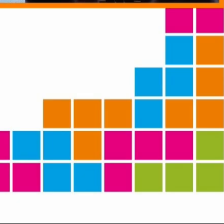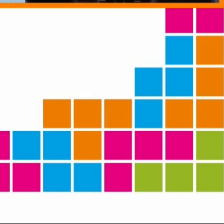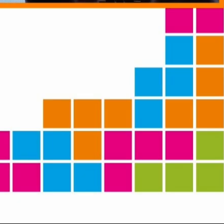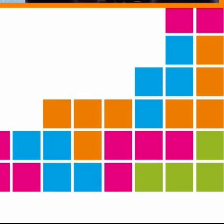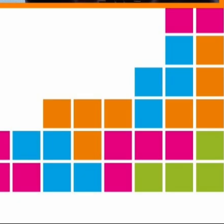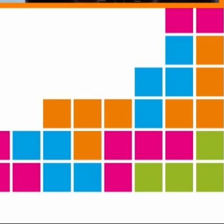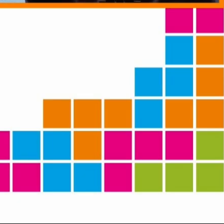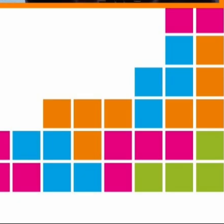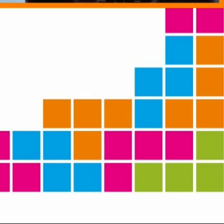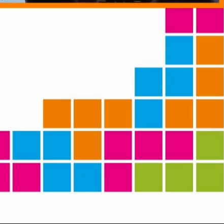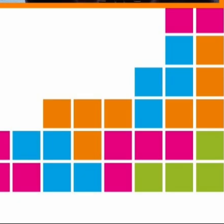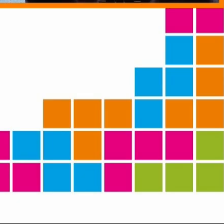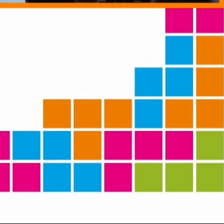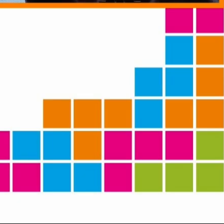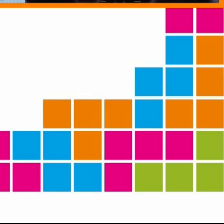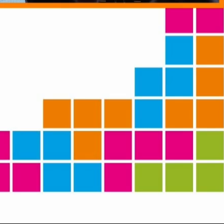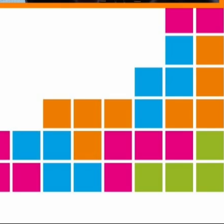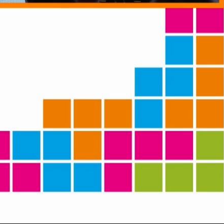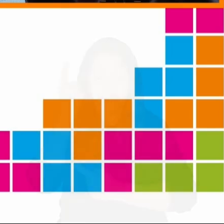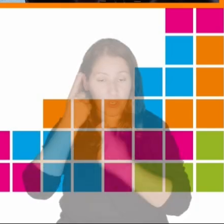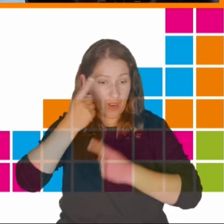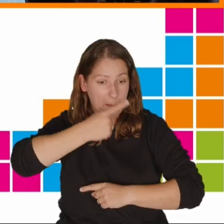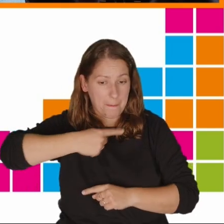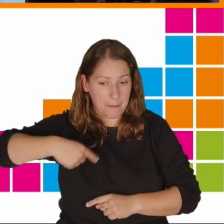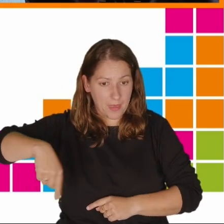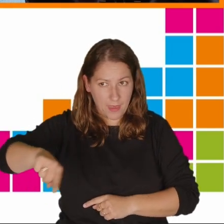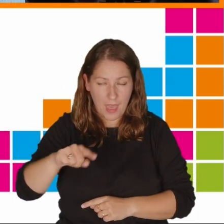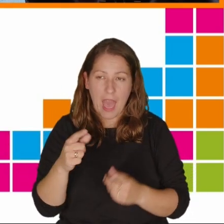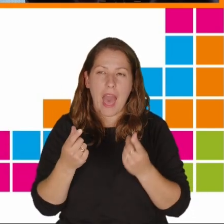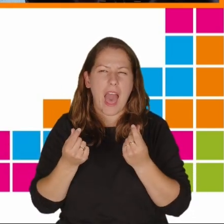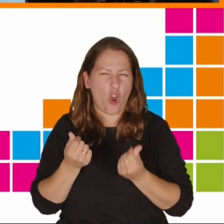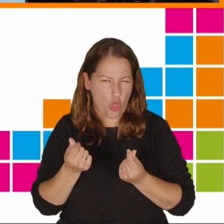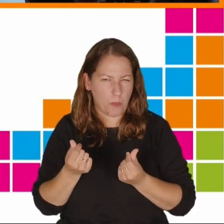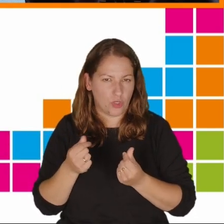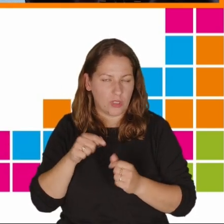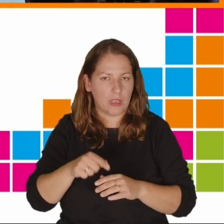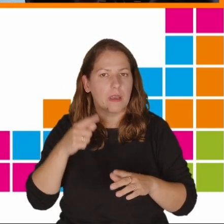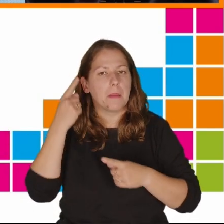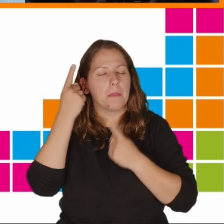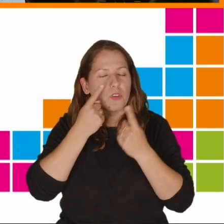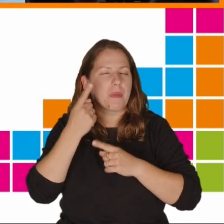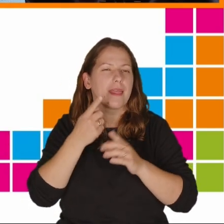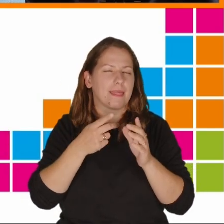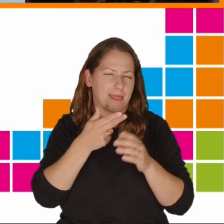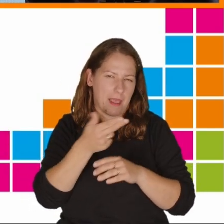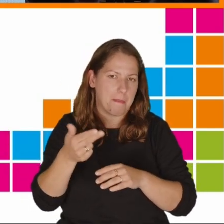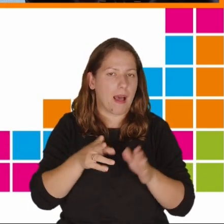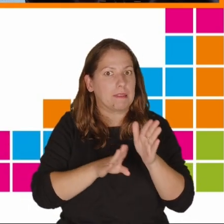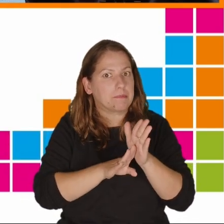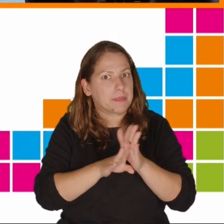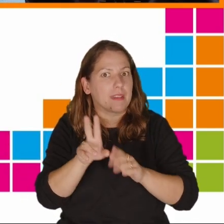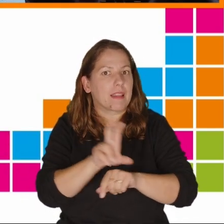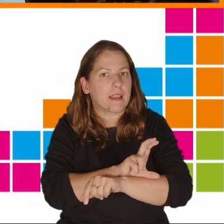Myślę, szczególnie my ekonomiści myślimy o postępie technologicznym jako